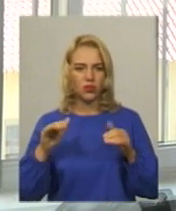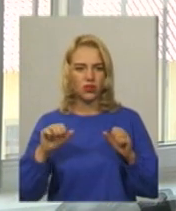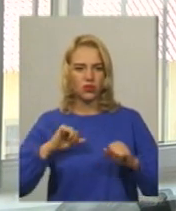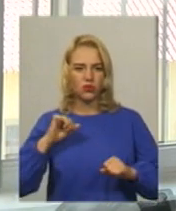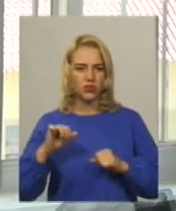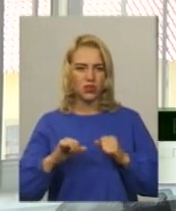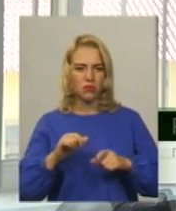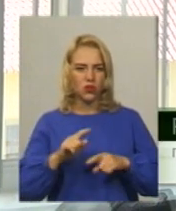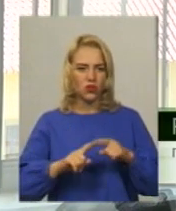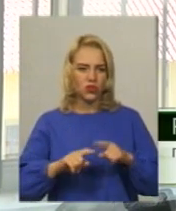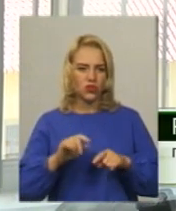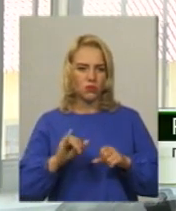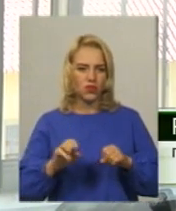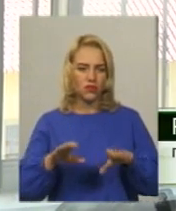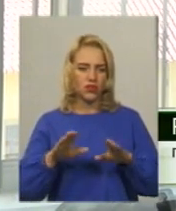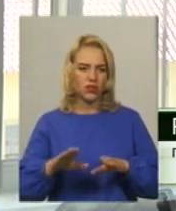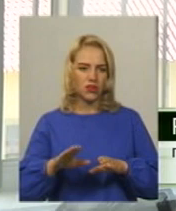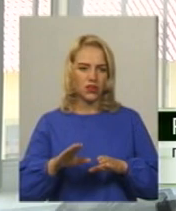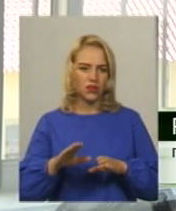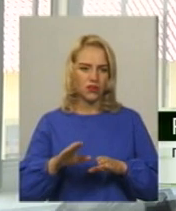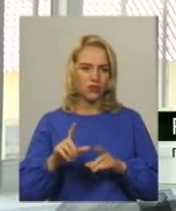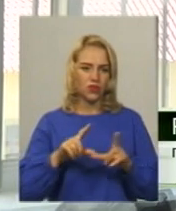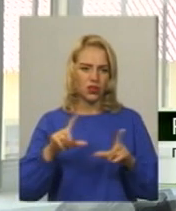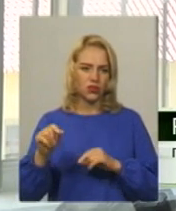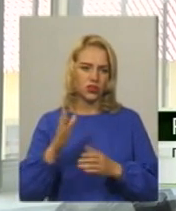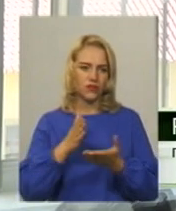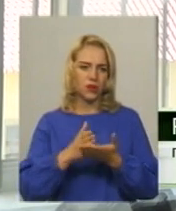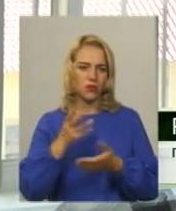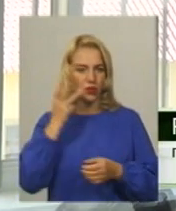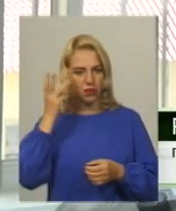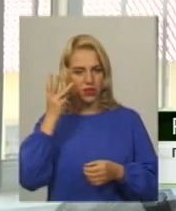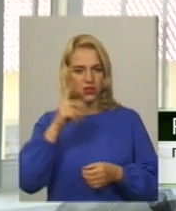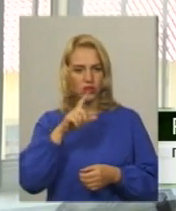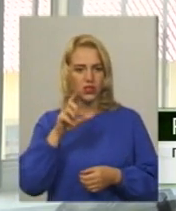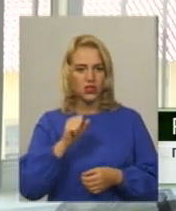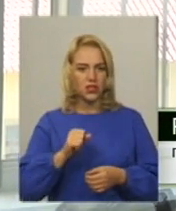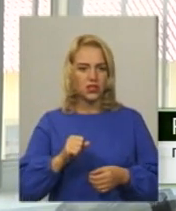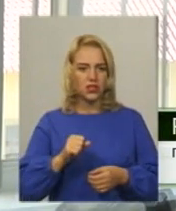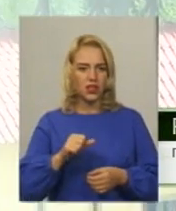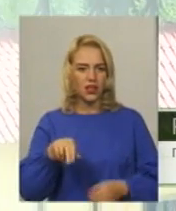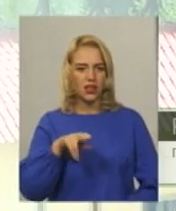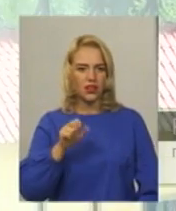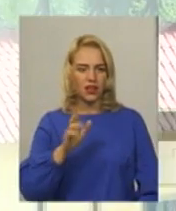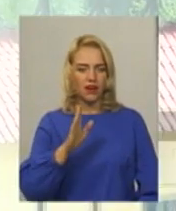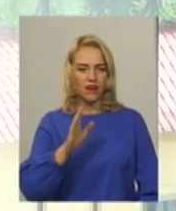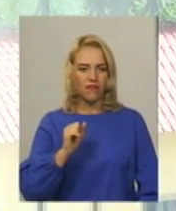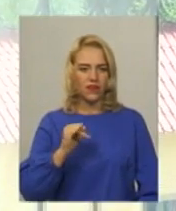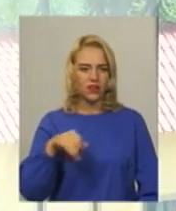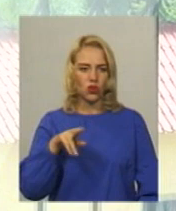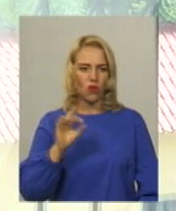Миколаєвами, родичами, мамами, і вирушили до минуліцю За